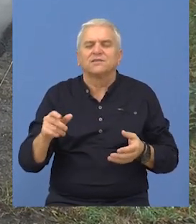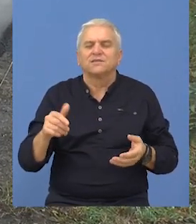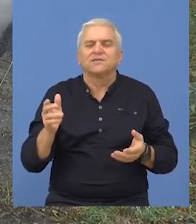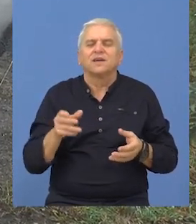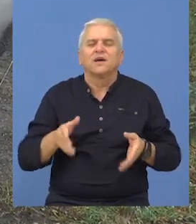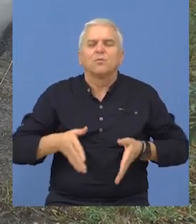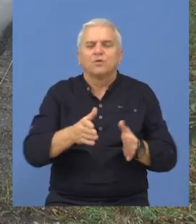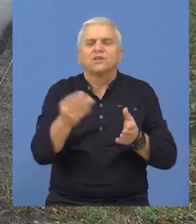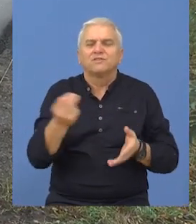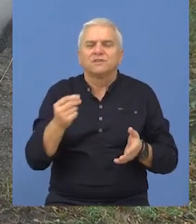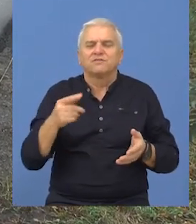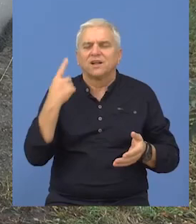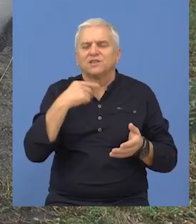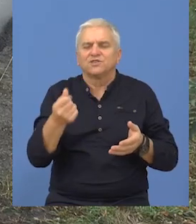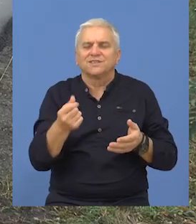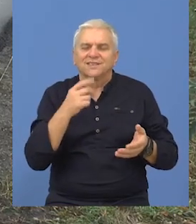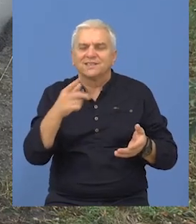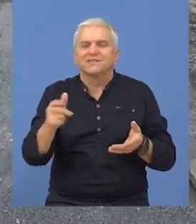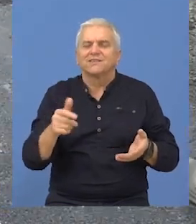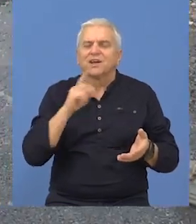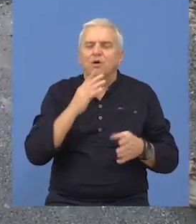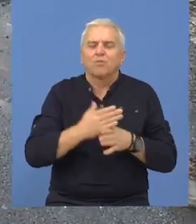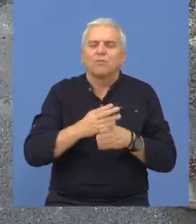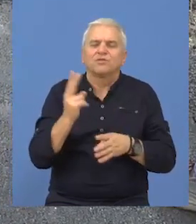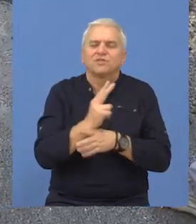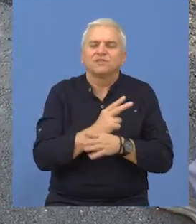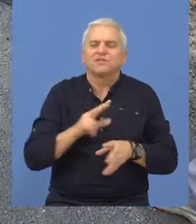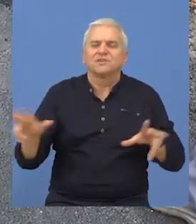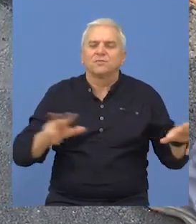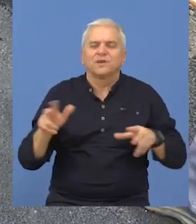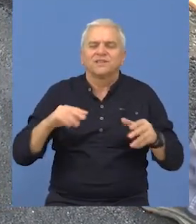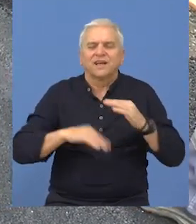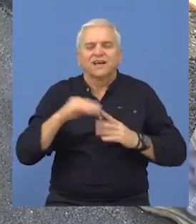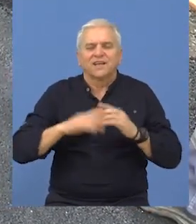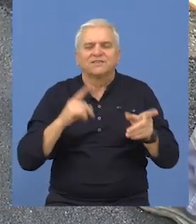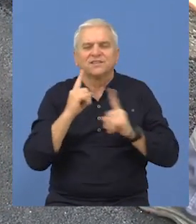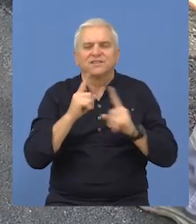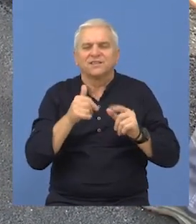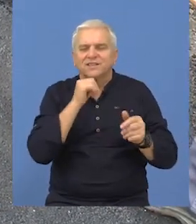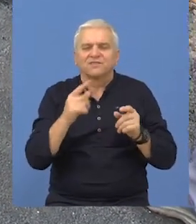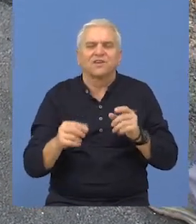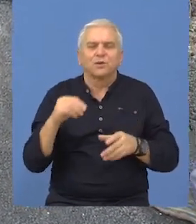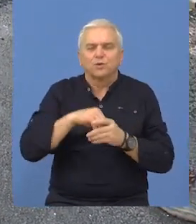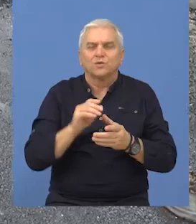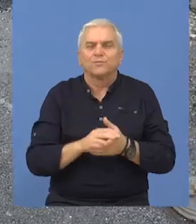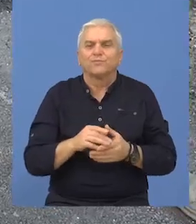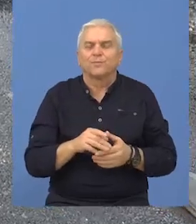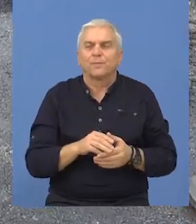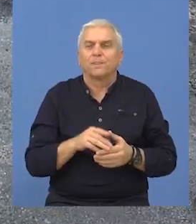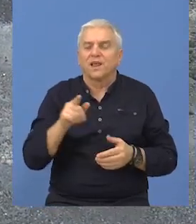Putevi Srbije iz sredstava, to je subvencija Ministarstva građenarstva sa obraćaj infrastrukture.